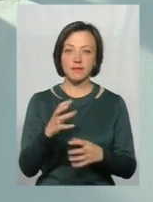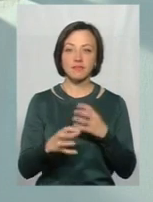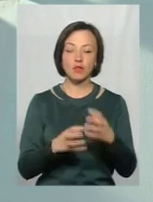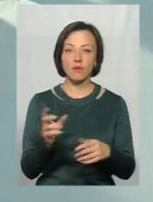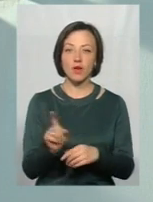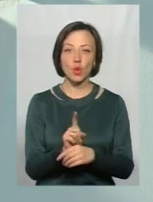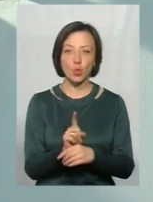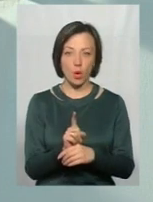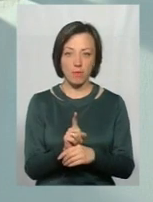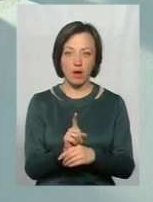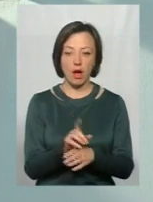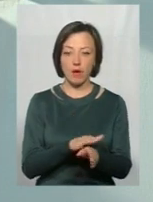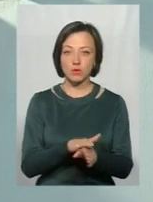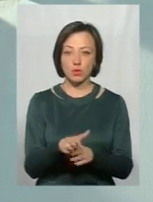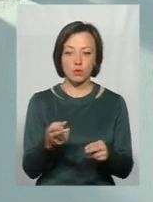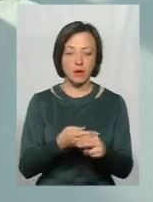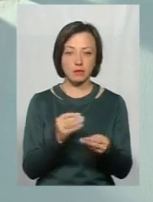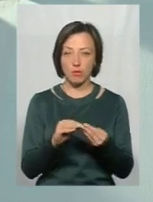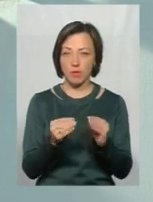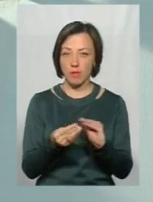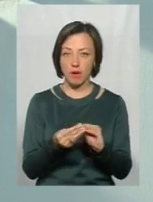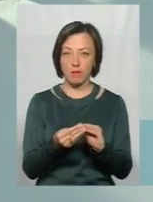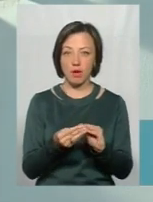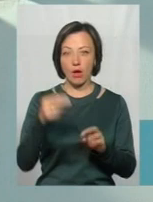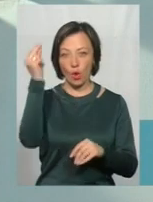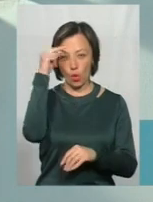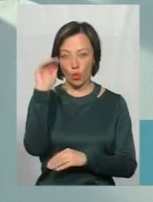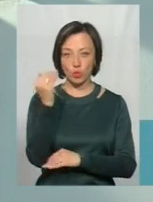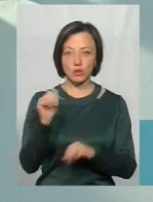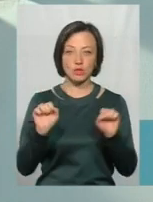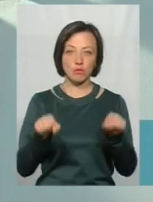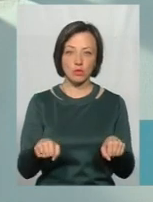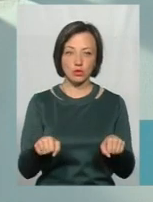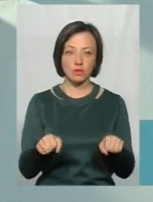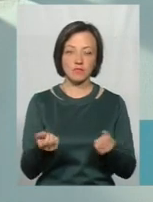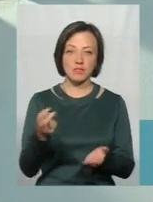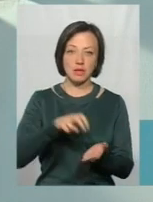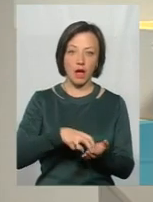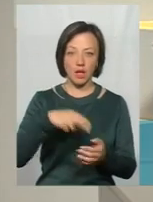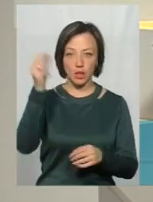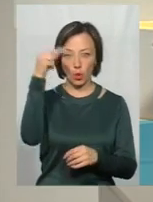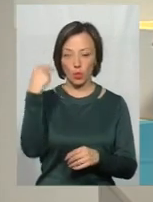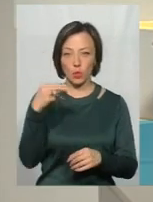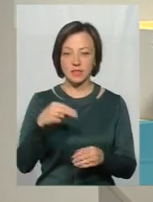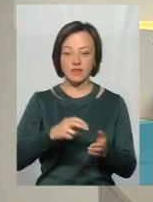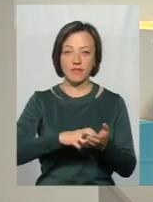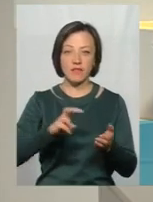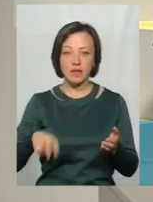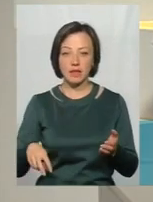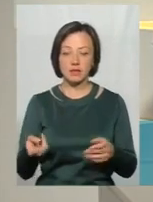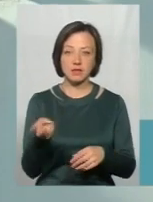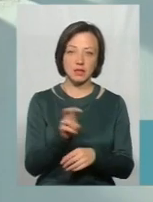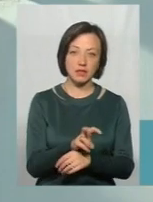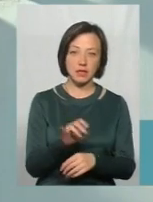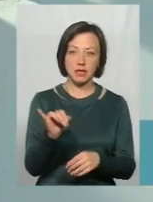нормах абсолютно без проблем учень може встати на уроці, вийти, зайти,